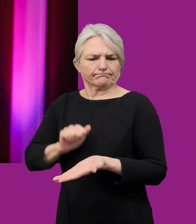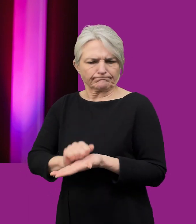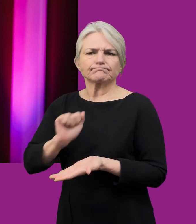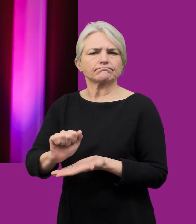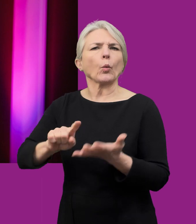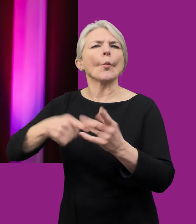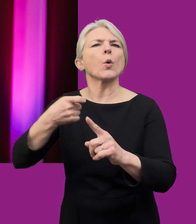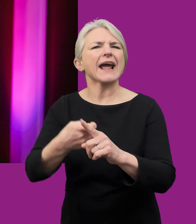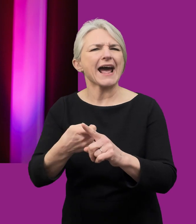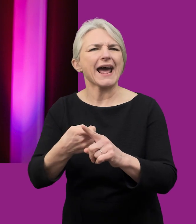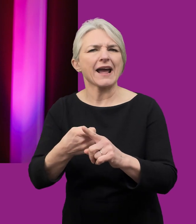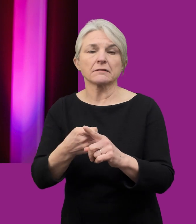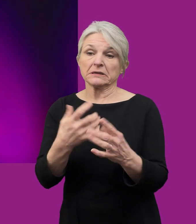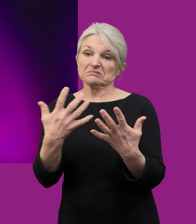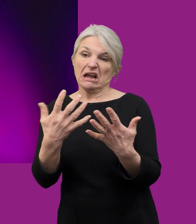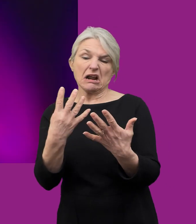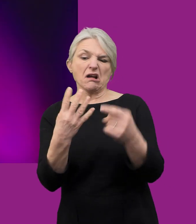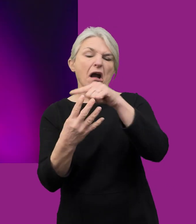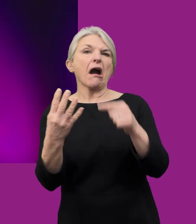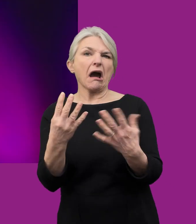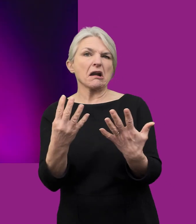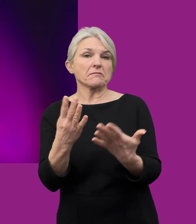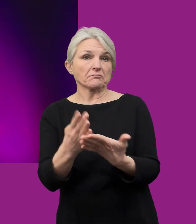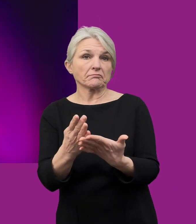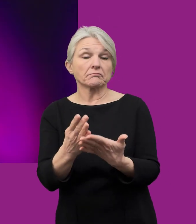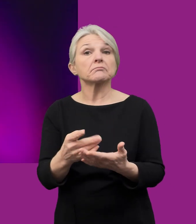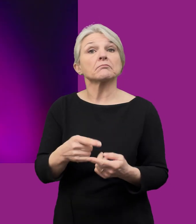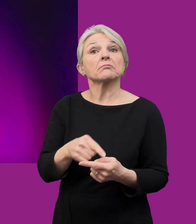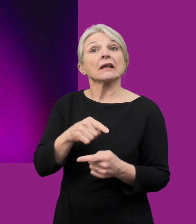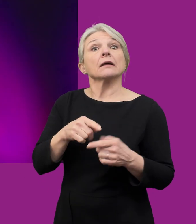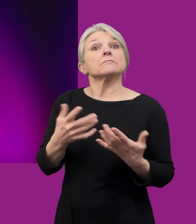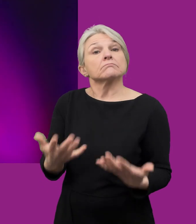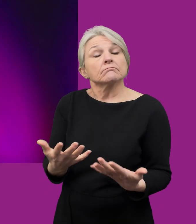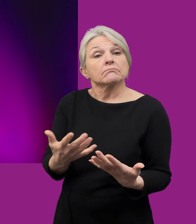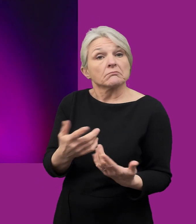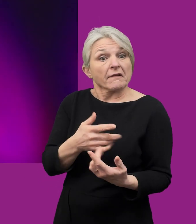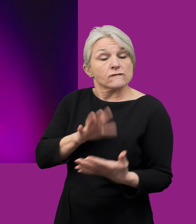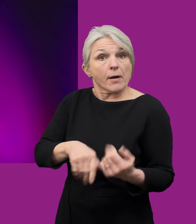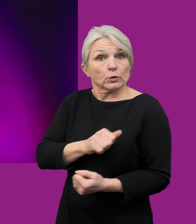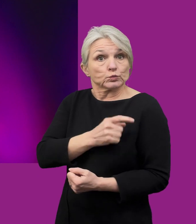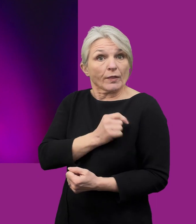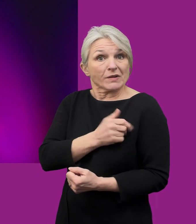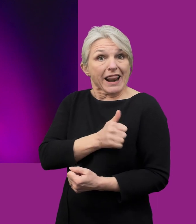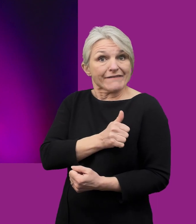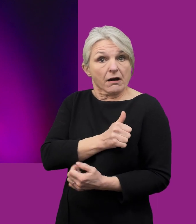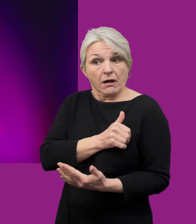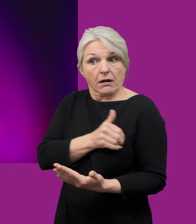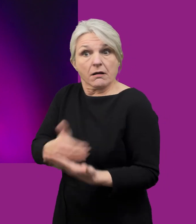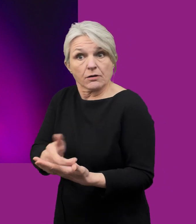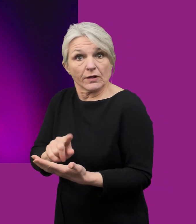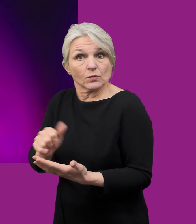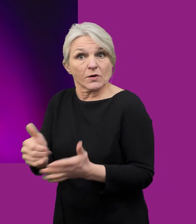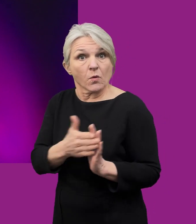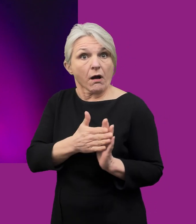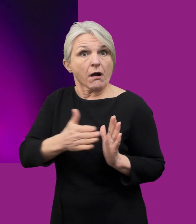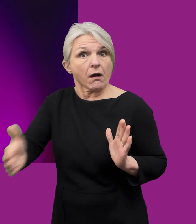cenedlaethol y Deirnos Unedig. Mae cyfran y blablogaeth yng Nghymru a Lloigr naw naethon nodi unrhyw un o'r hyniaethau Deirnos Unedig